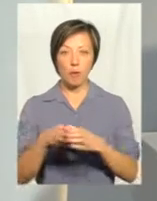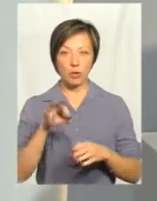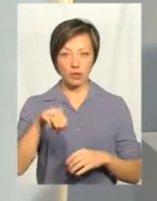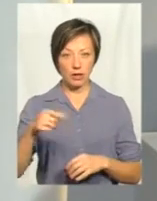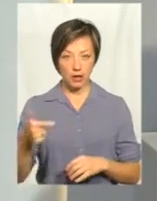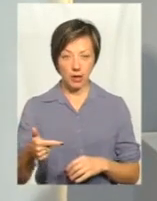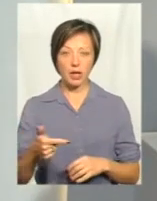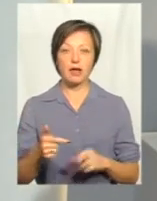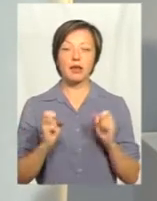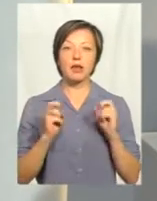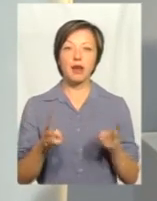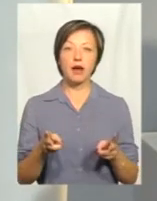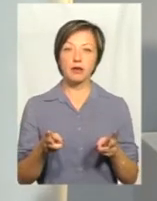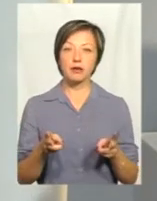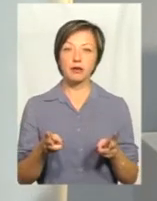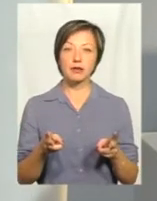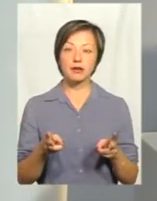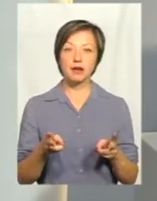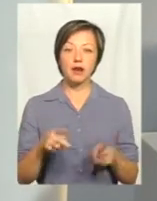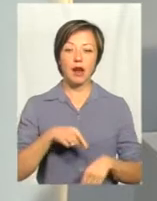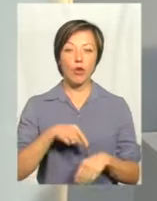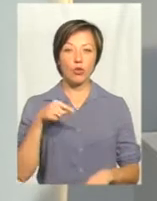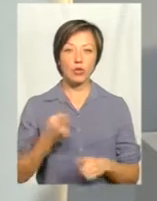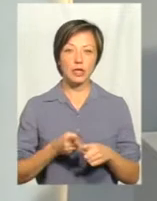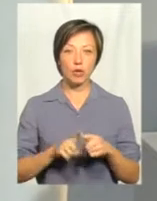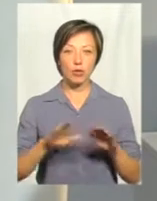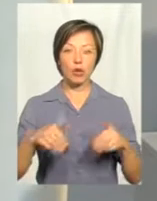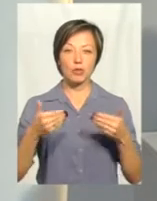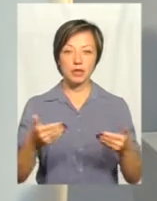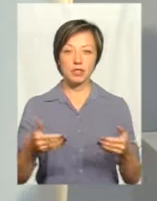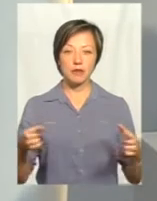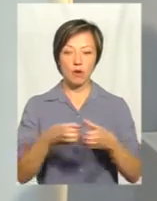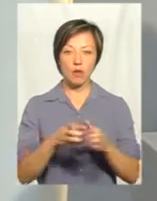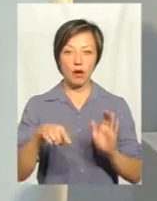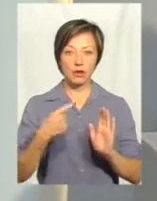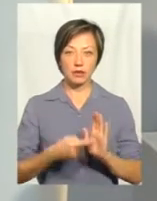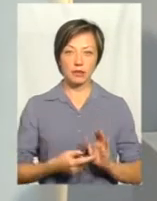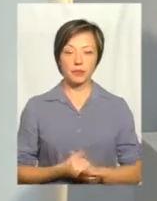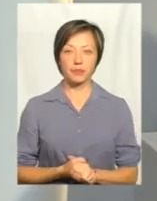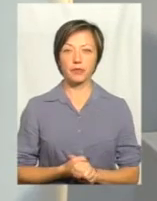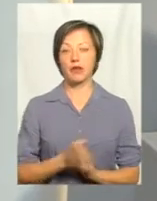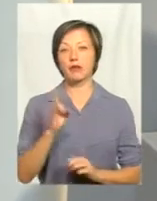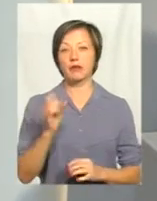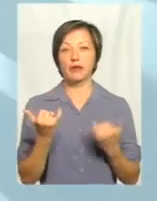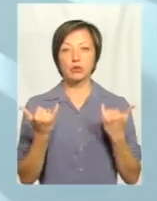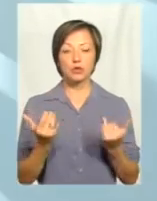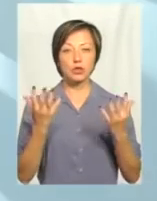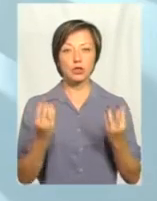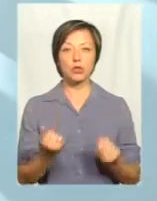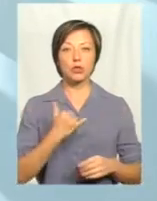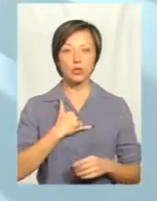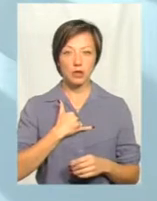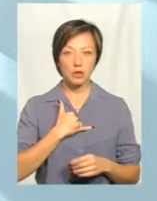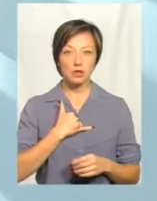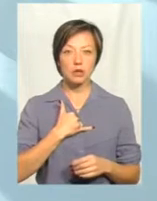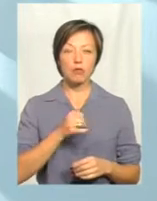І як реагують на такі пропозиції в громадах? На сьогоднішній день в нас і